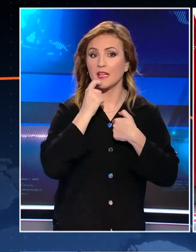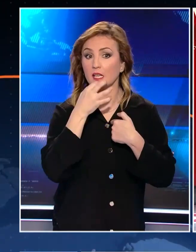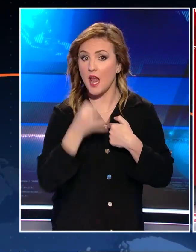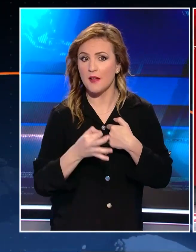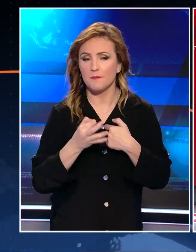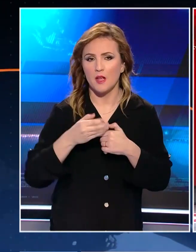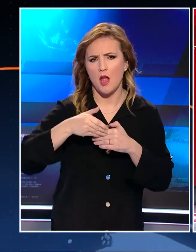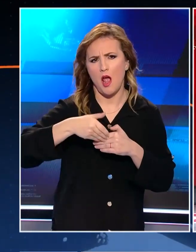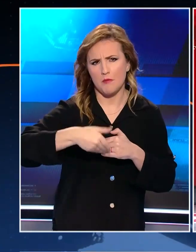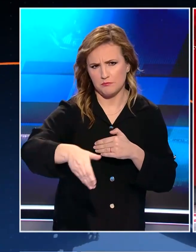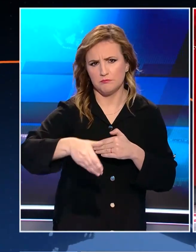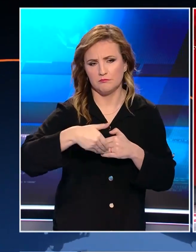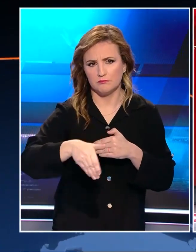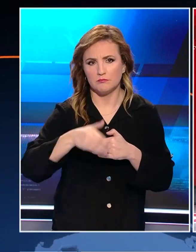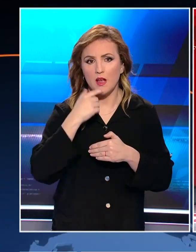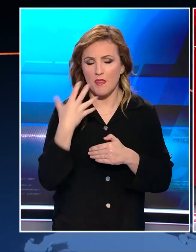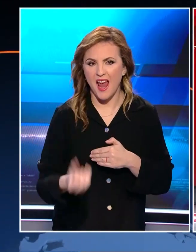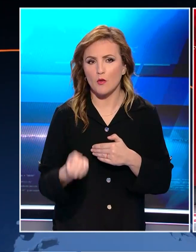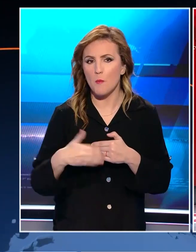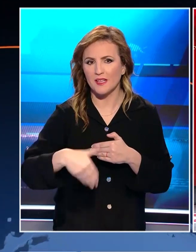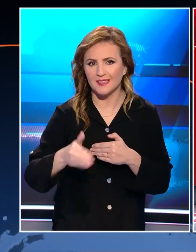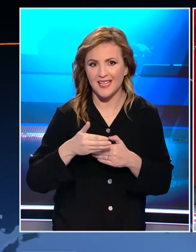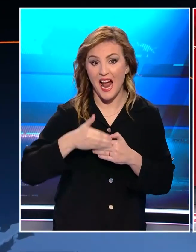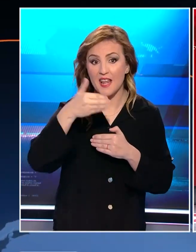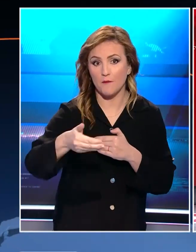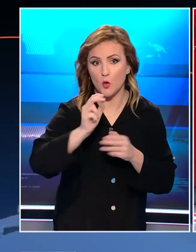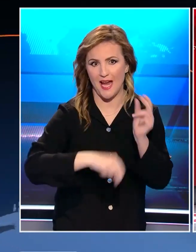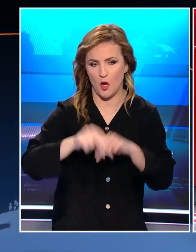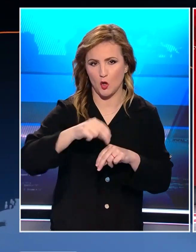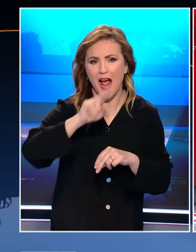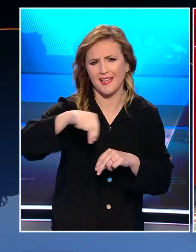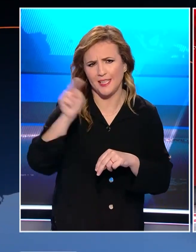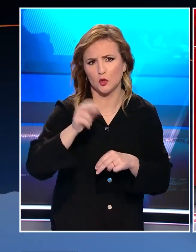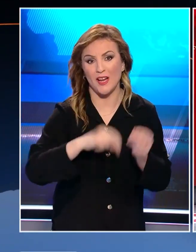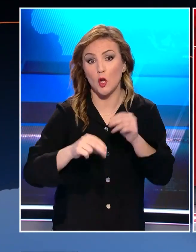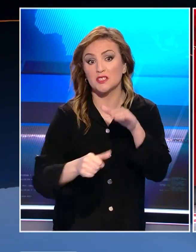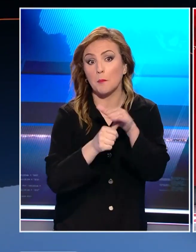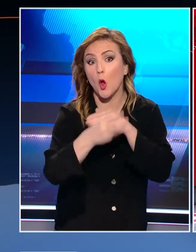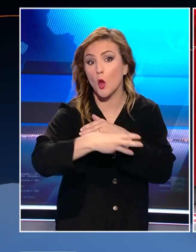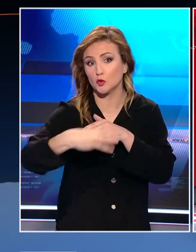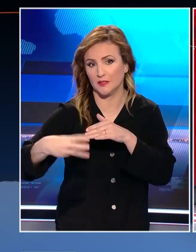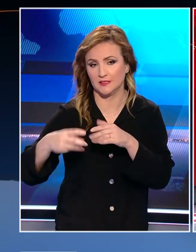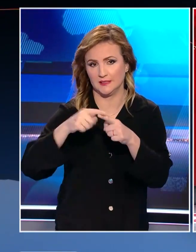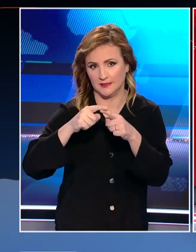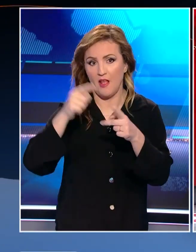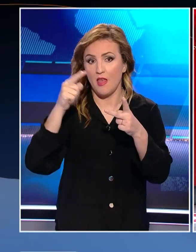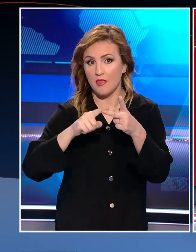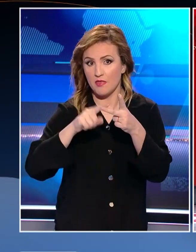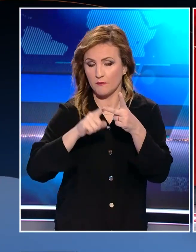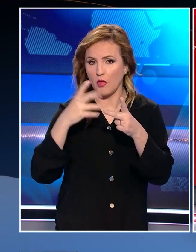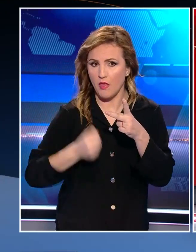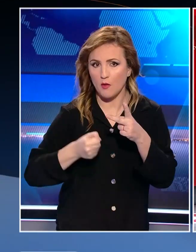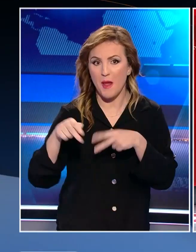υπάρχει το ένα δεδομένο ότι θα έχουμε αναβολή των εκλογών, ακύρωση των εκλογών. Δεύτερον, θα έχουμε ένα